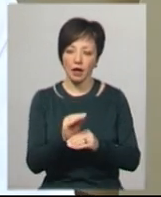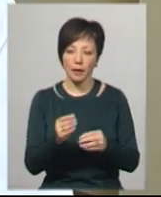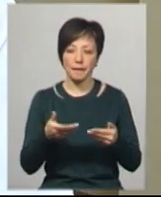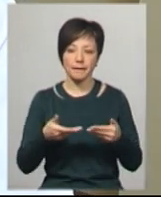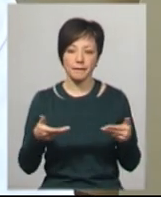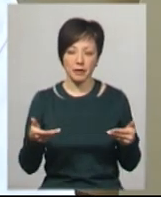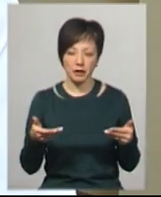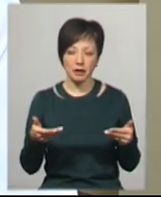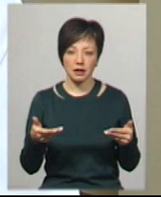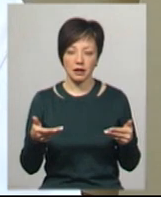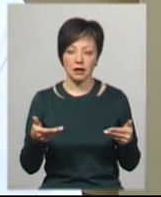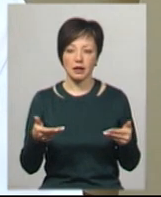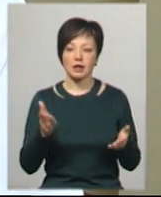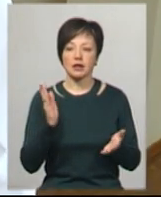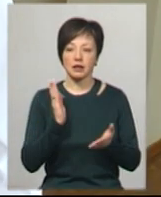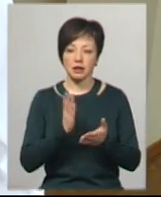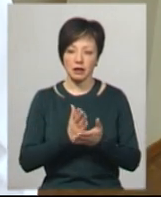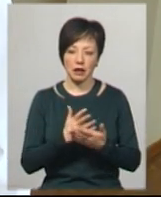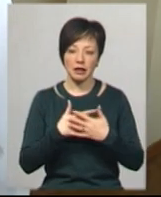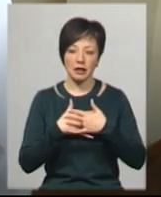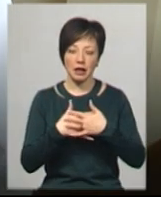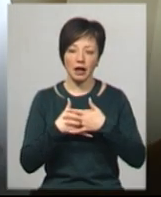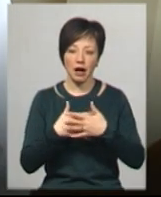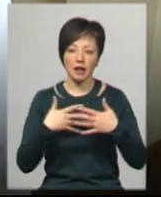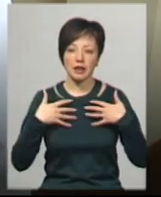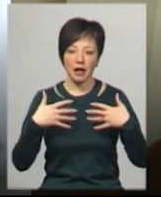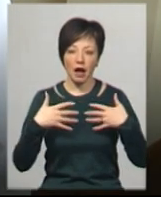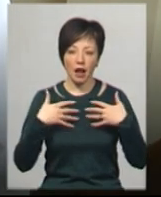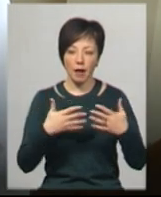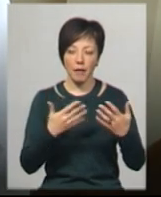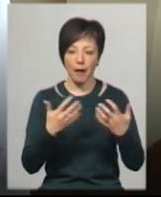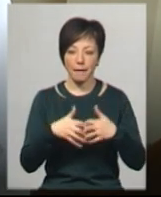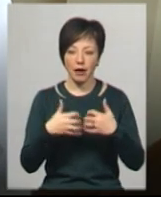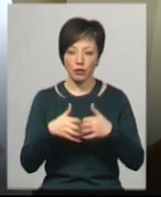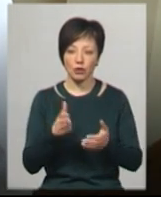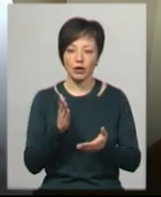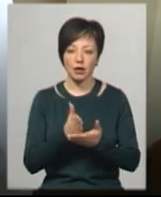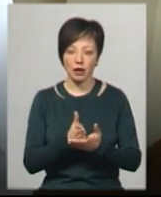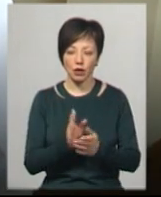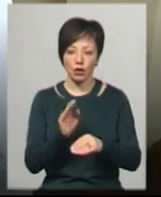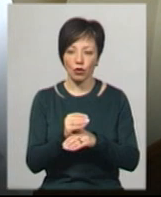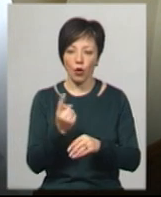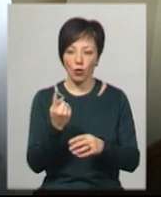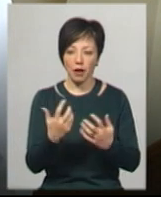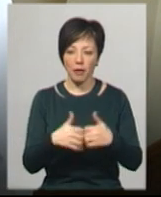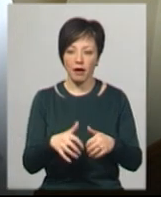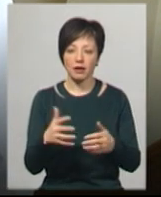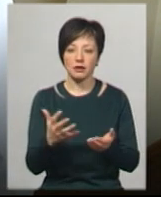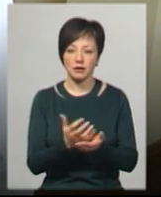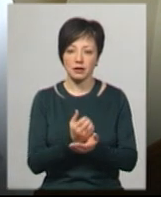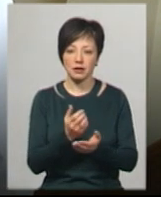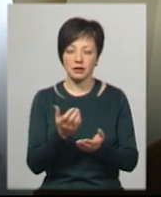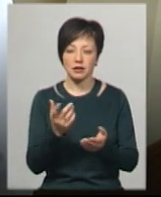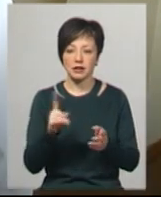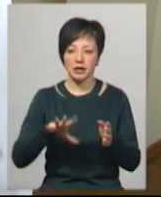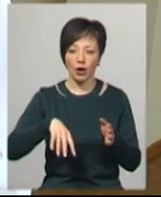забезпечені дихальною апаратурою, тому що в нас така робота. Ще в нас є додатковий ще один апарат ми знайшли за